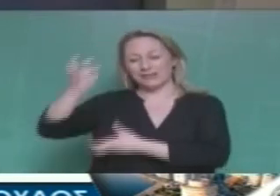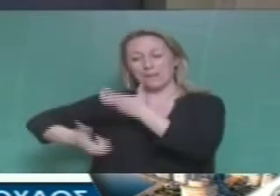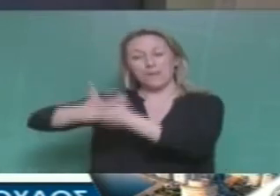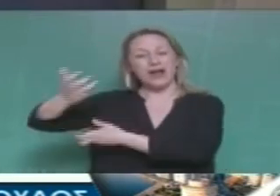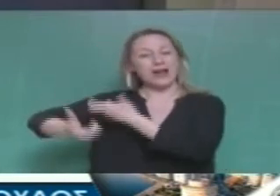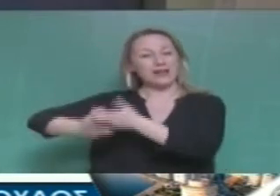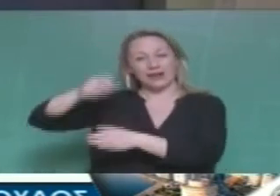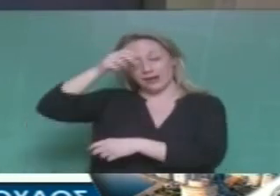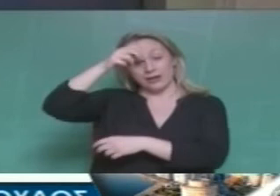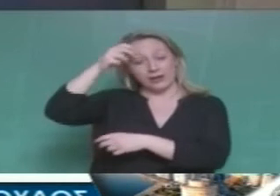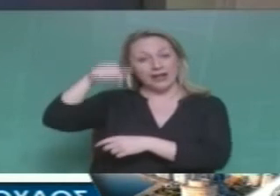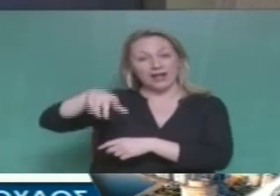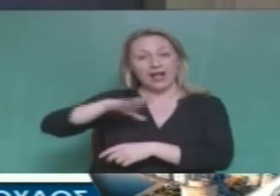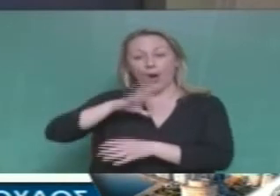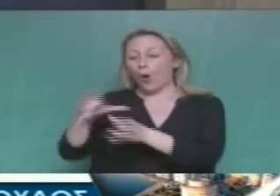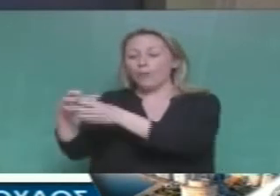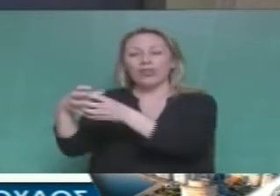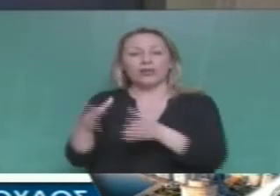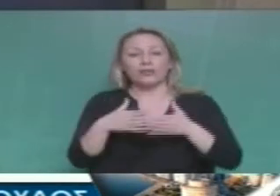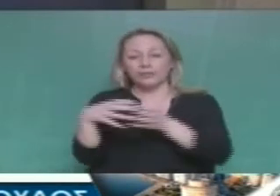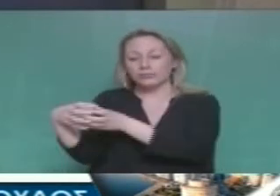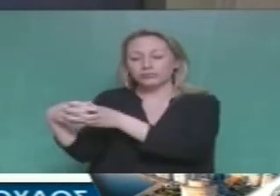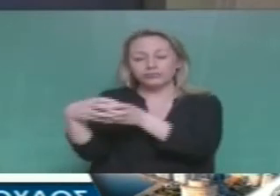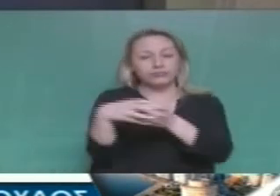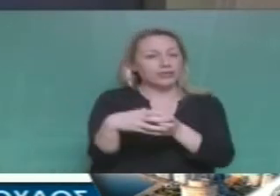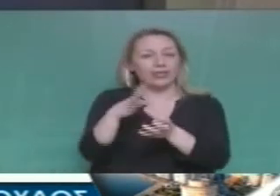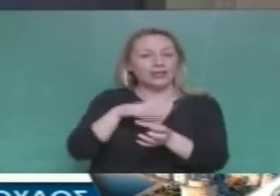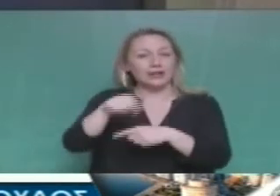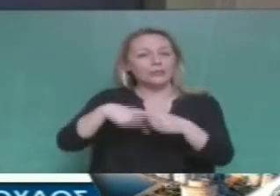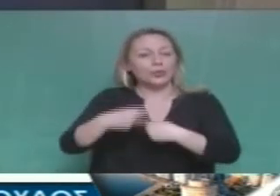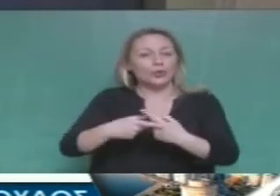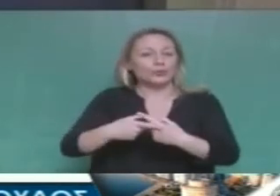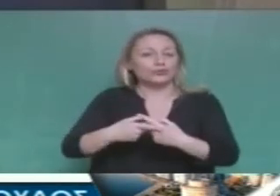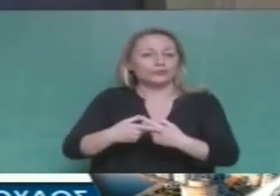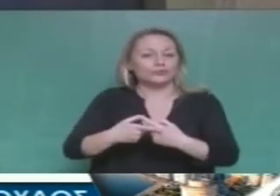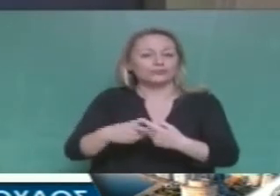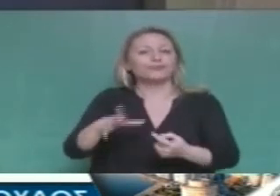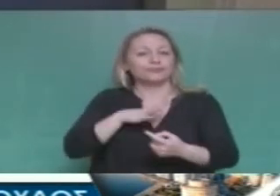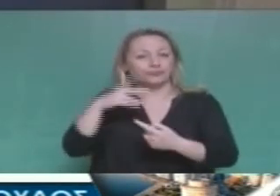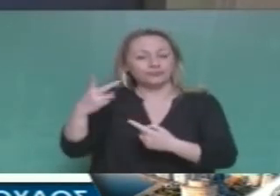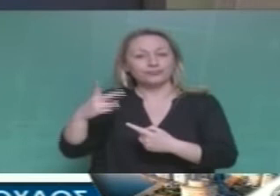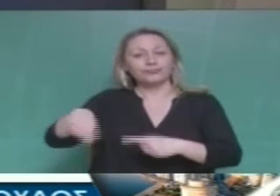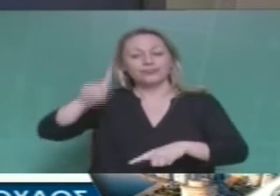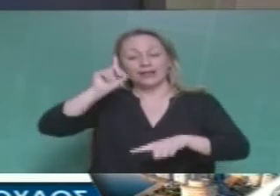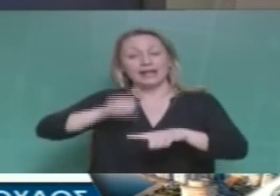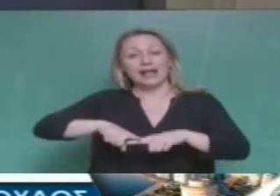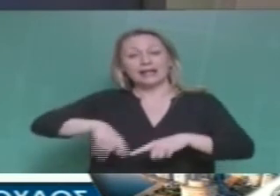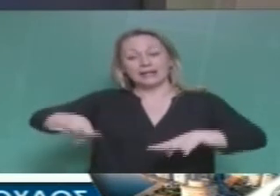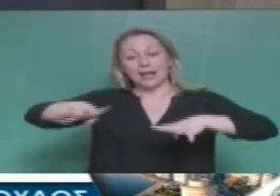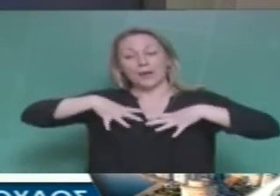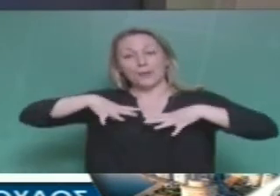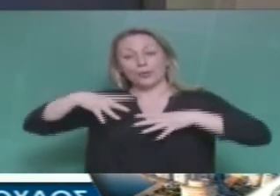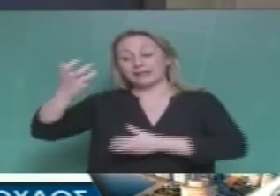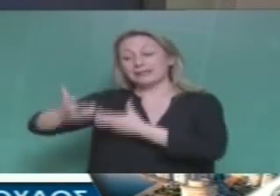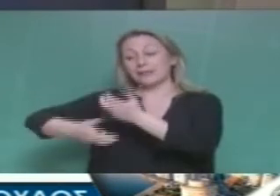Ποιοι ήταν τα άτομα που ομαδών προσπαθούσαν να αποβιβαστούν στην Ελλάδα. Οι Έλληνες πόντι και οι μικρυσιάτες πρόσφυγες.